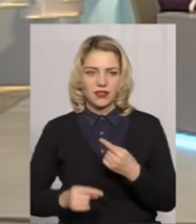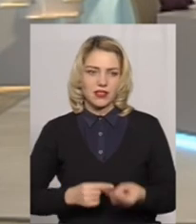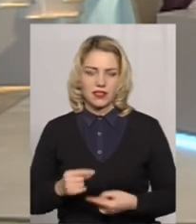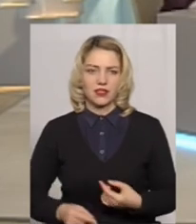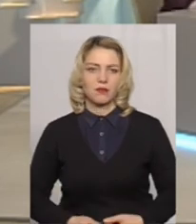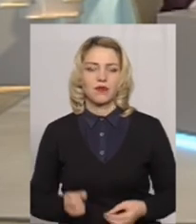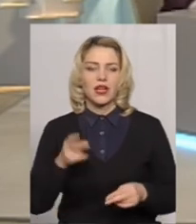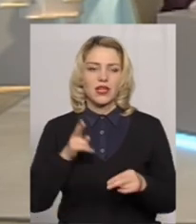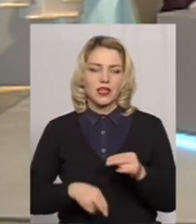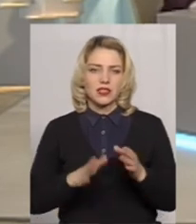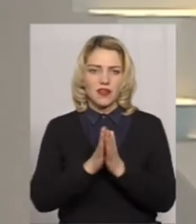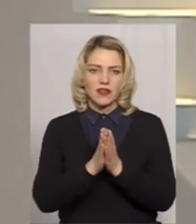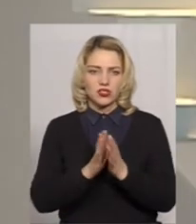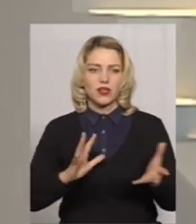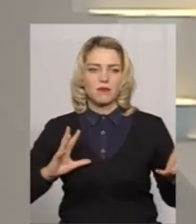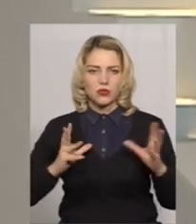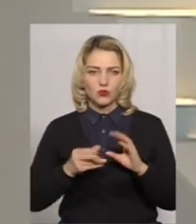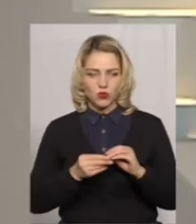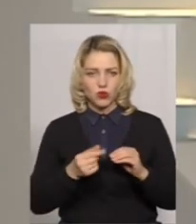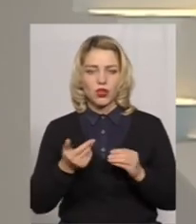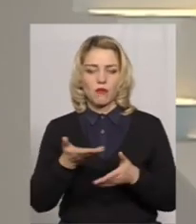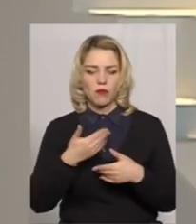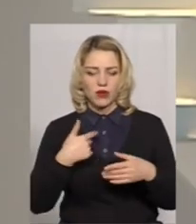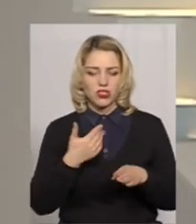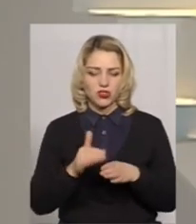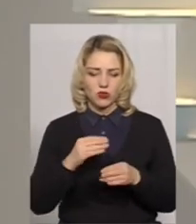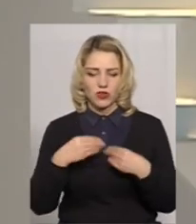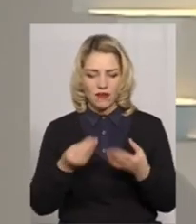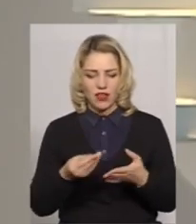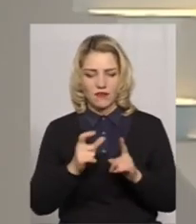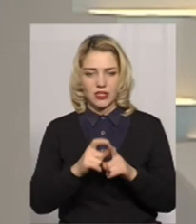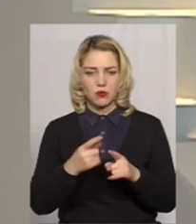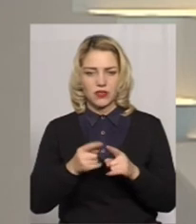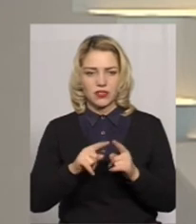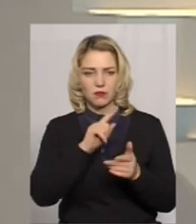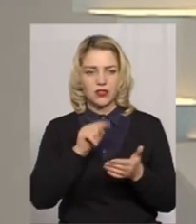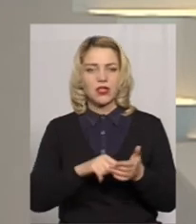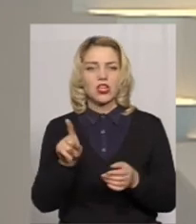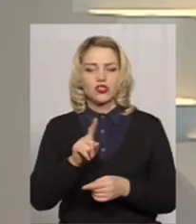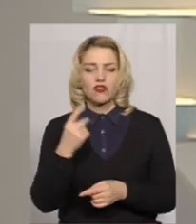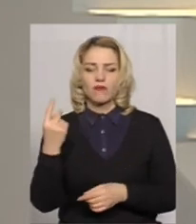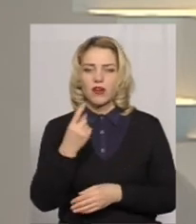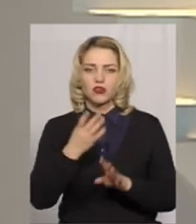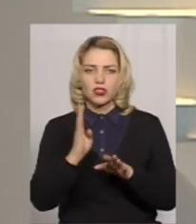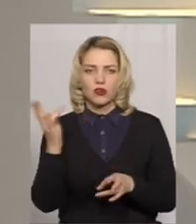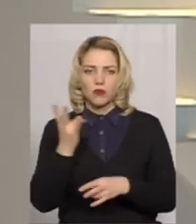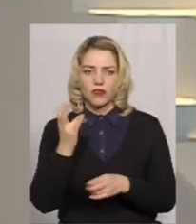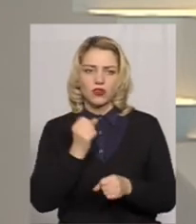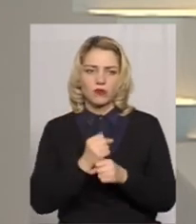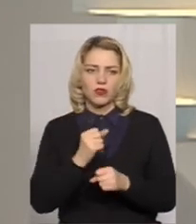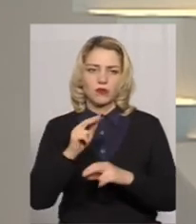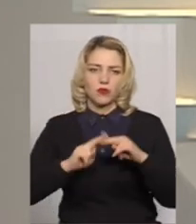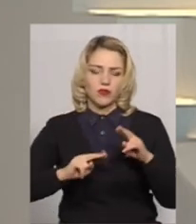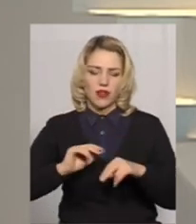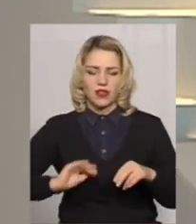І на завершення, от підсумуємо, ви вже частково давали відповідь на це питання, але що в першу чергу повинні робити будівельні